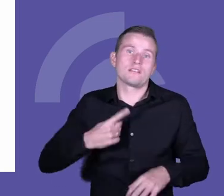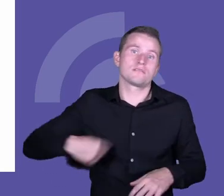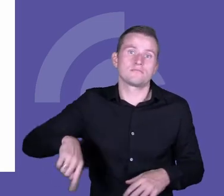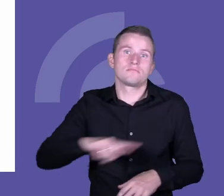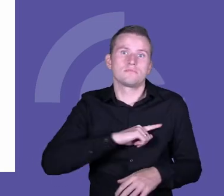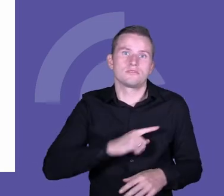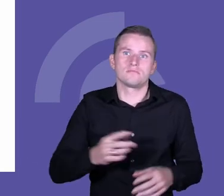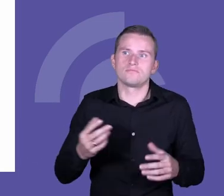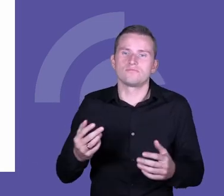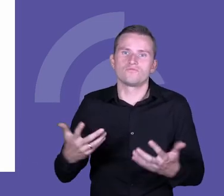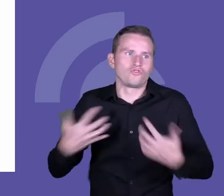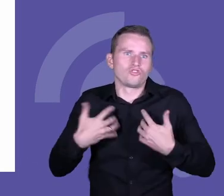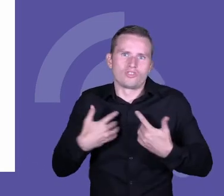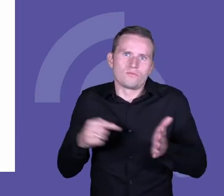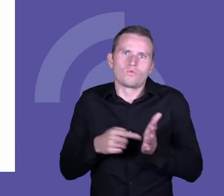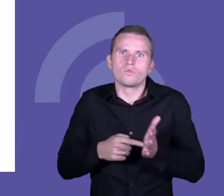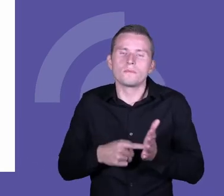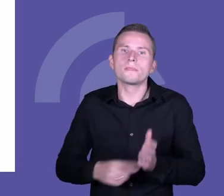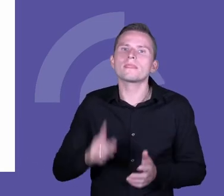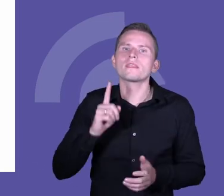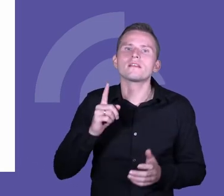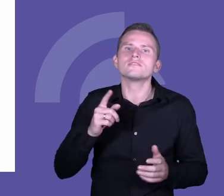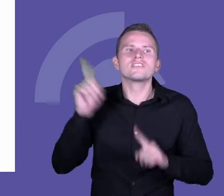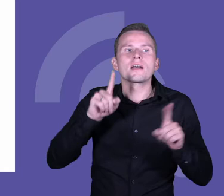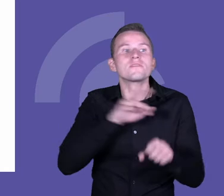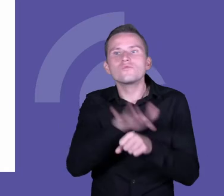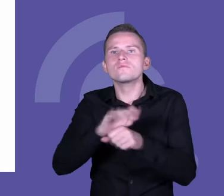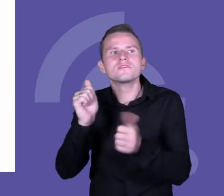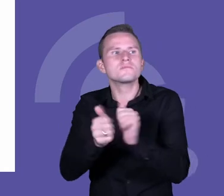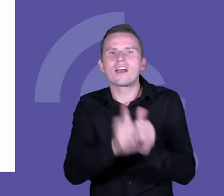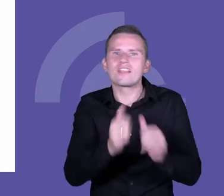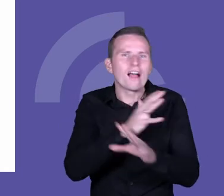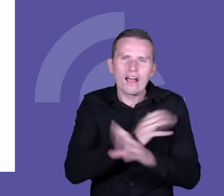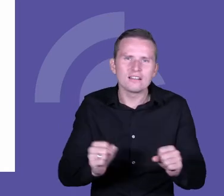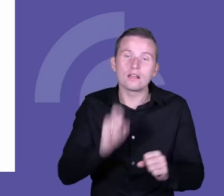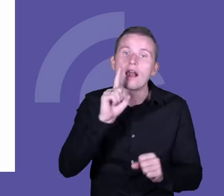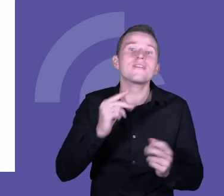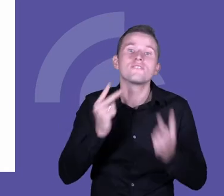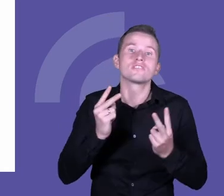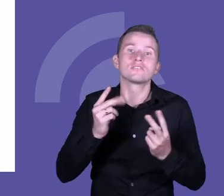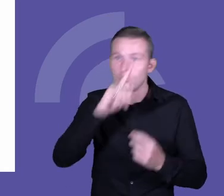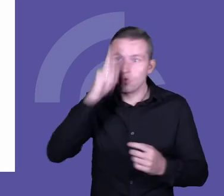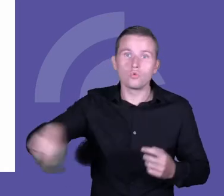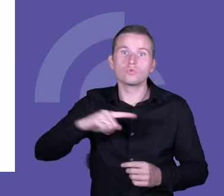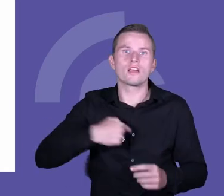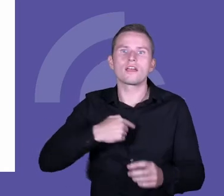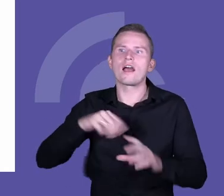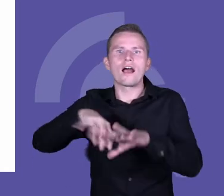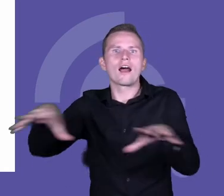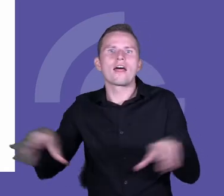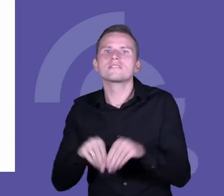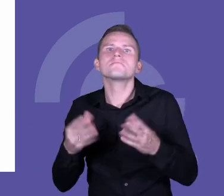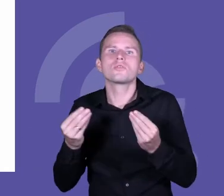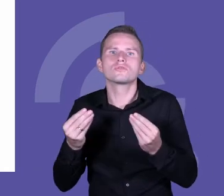mamy wpływu. Ale mamy wpływ na to, że wiemy, po co jesteśmy z tymi ludźmi. I proszę mi wierzyć, że kiedy idę do szkoły i widzę